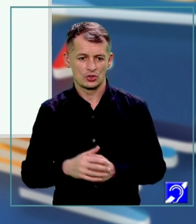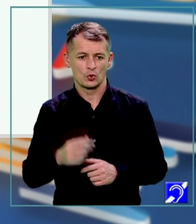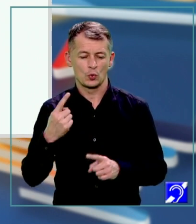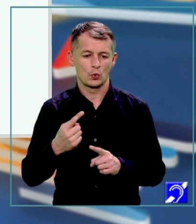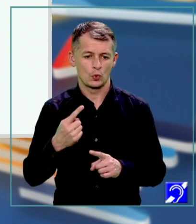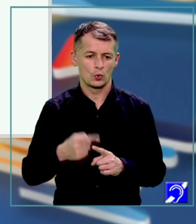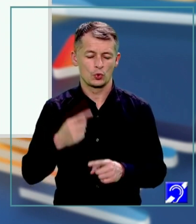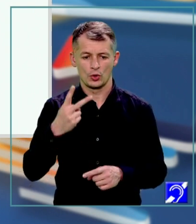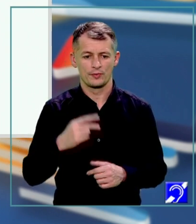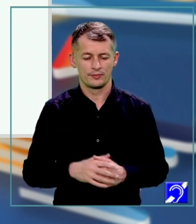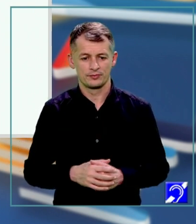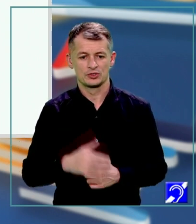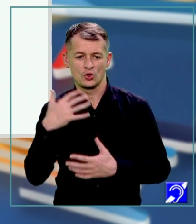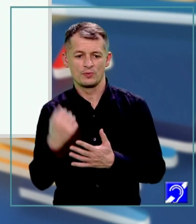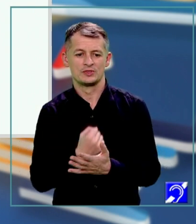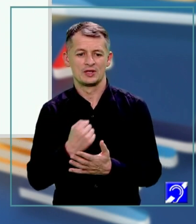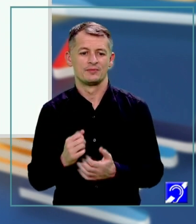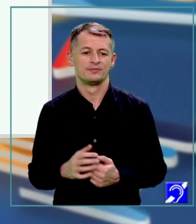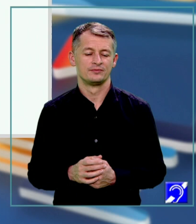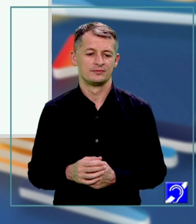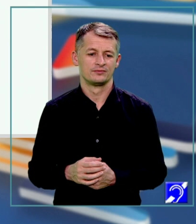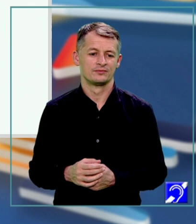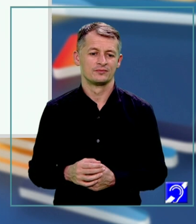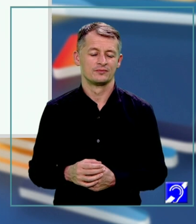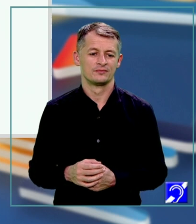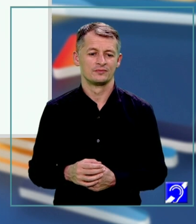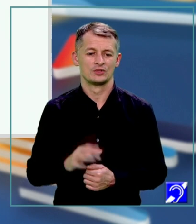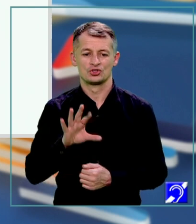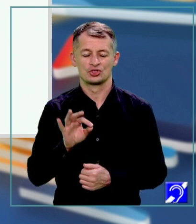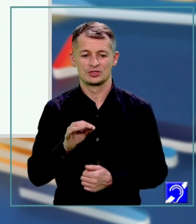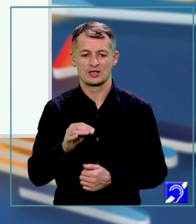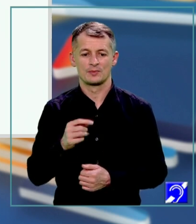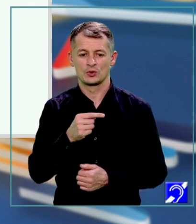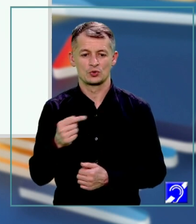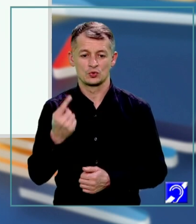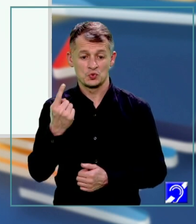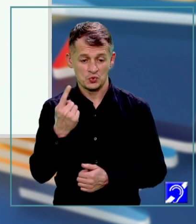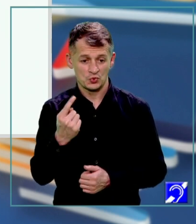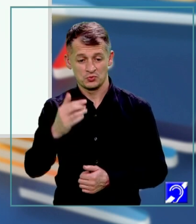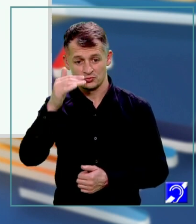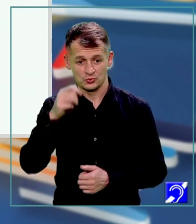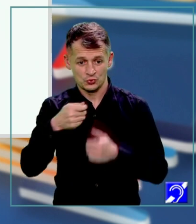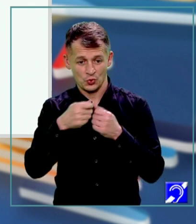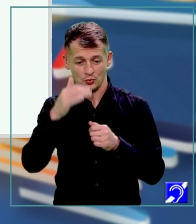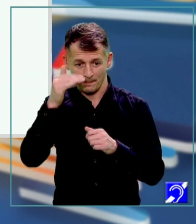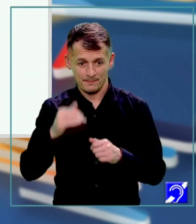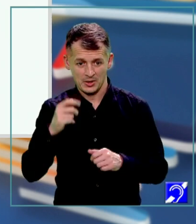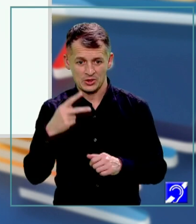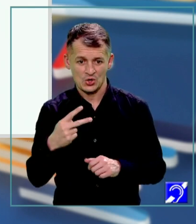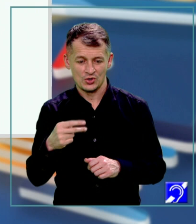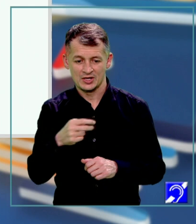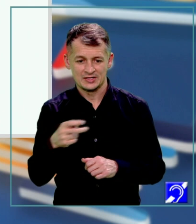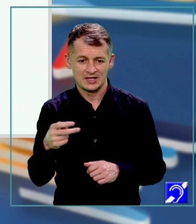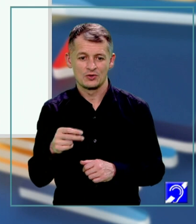2. Și vom obține 50 minus 1 totul pe 2 care este egal cu